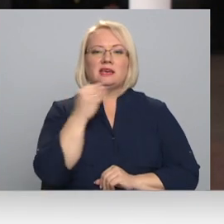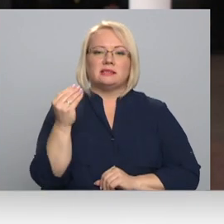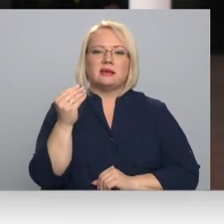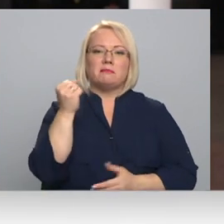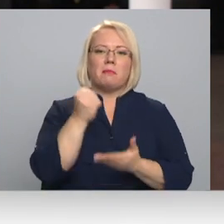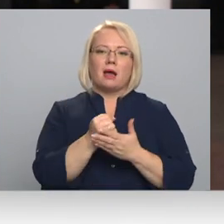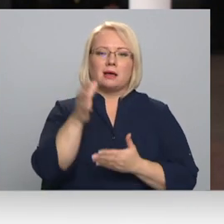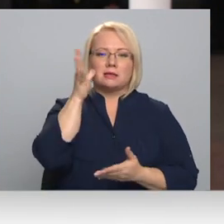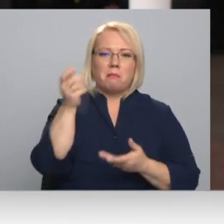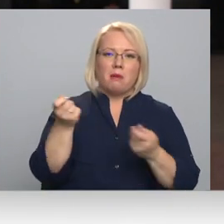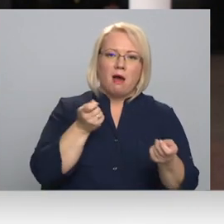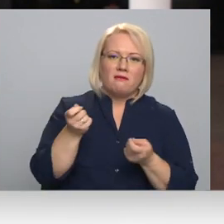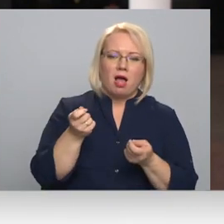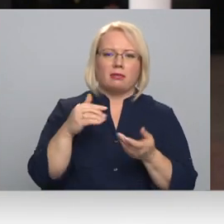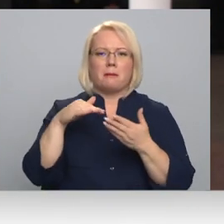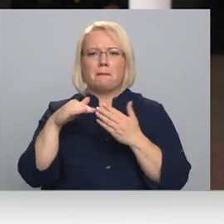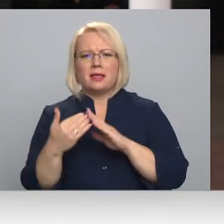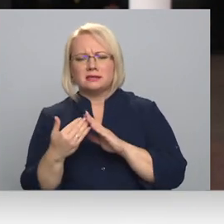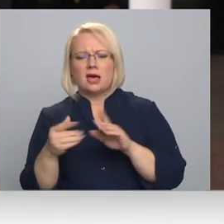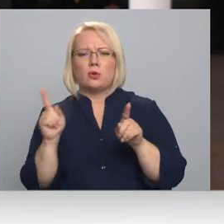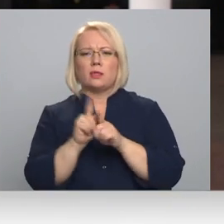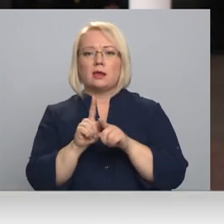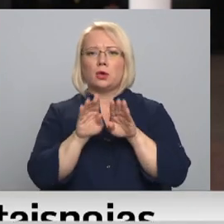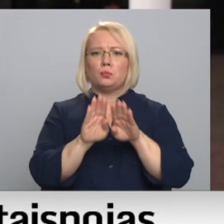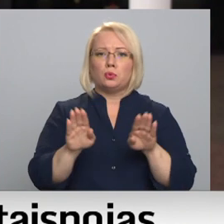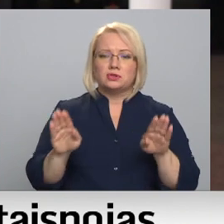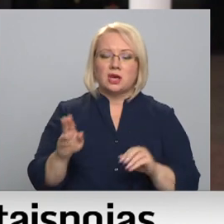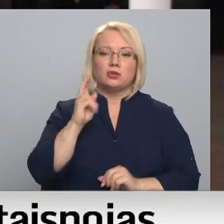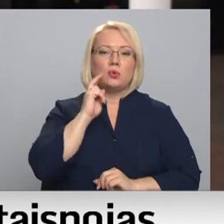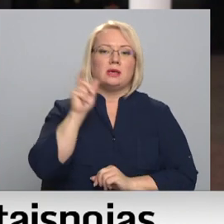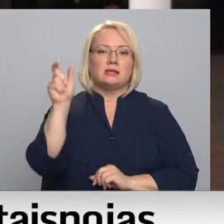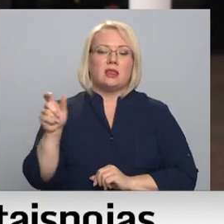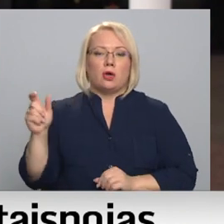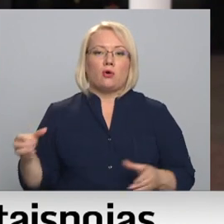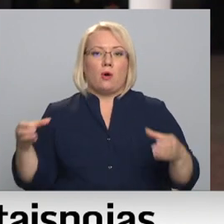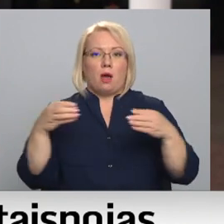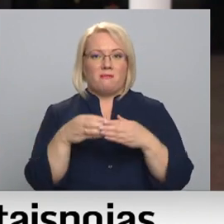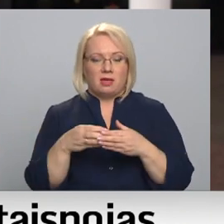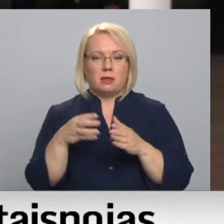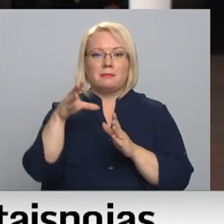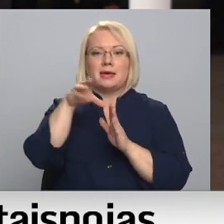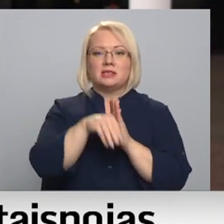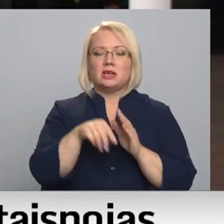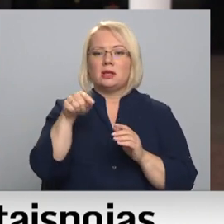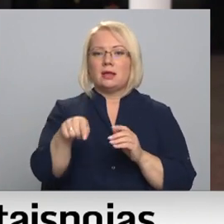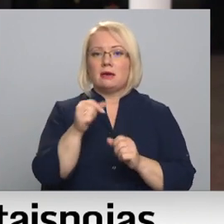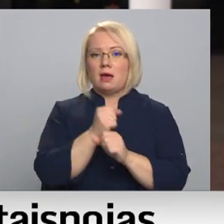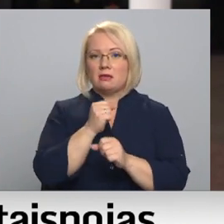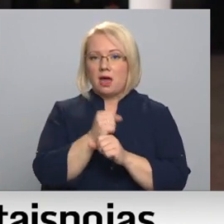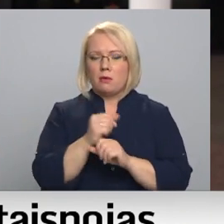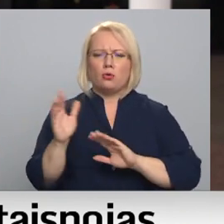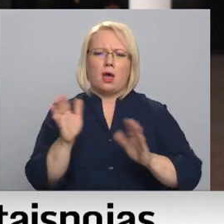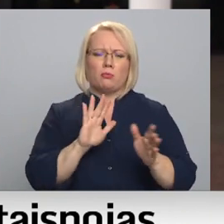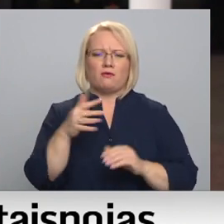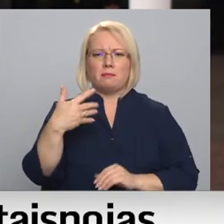pilsēta, tostarp biblioteka un mūzejs un senioru apvienība, ir iesaistīt šajā darbā un tie ir aptuveni